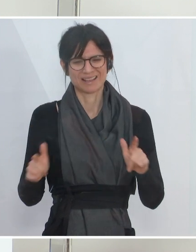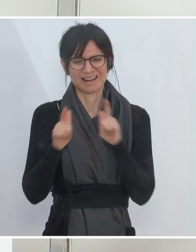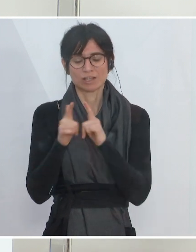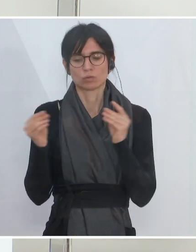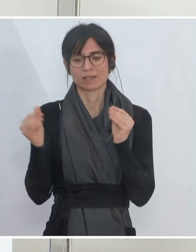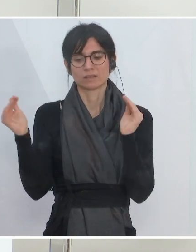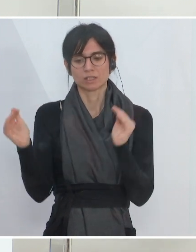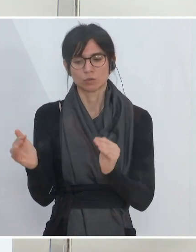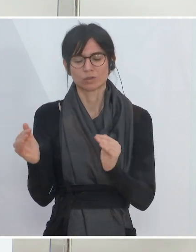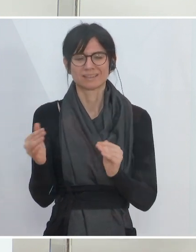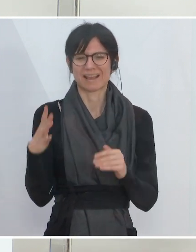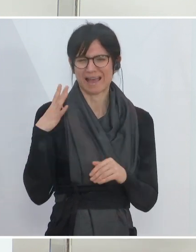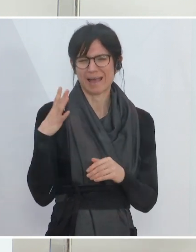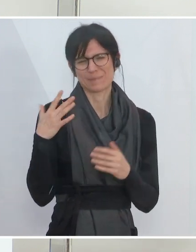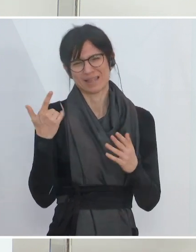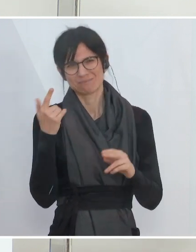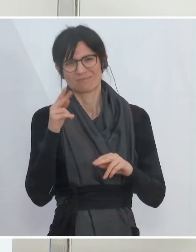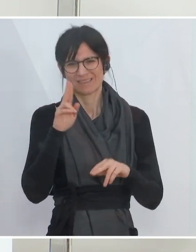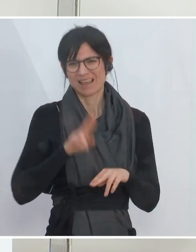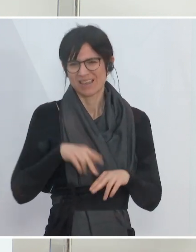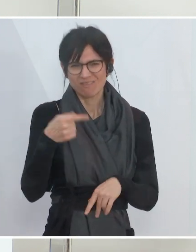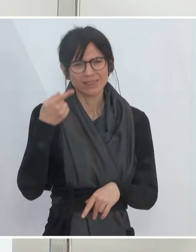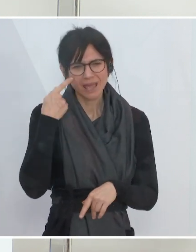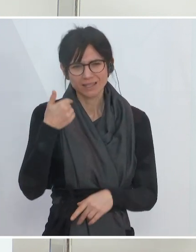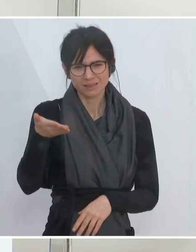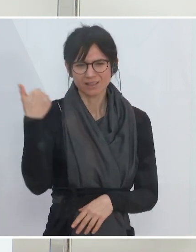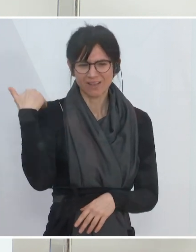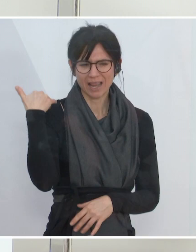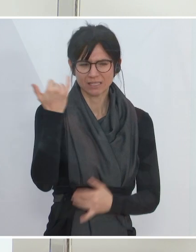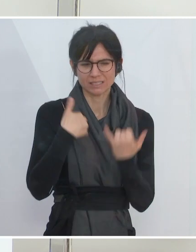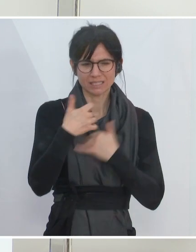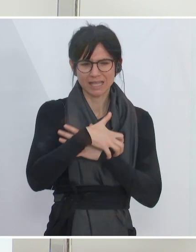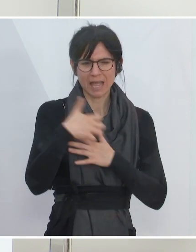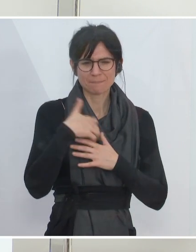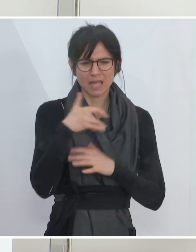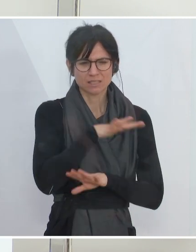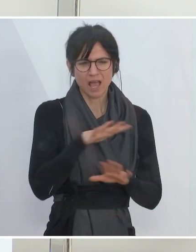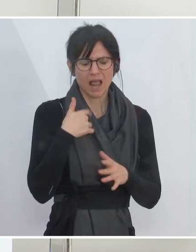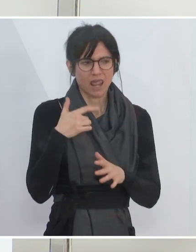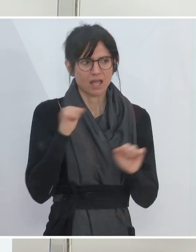der sogenannten Hamsterkäufe, die wir uns noch alle gut erinnern können, vom letzten Jahr zurückzuführen ist.